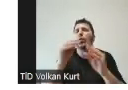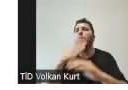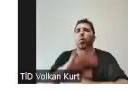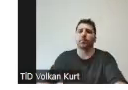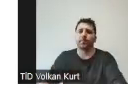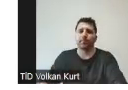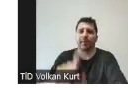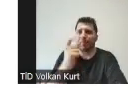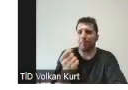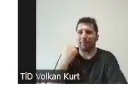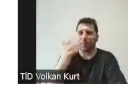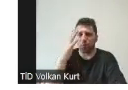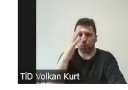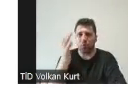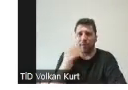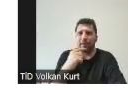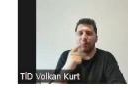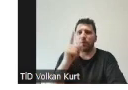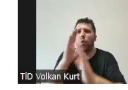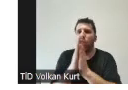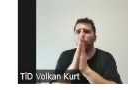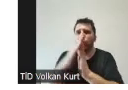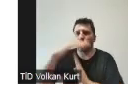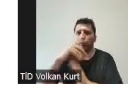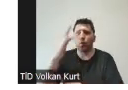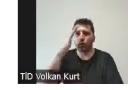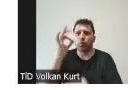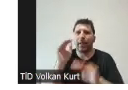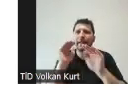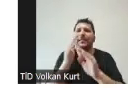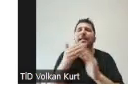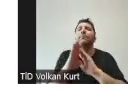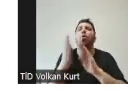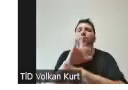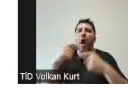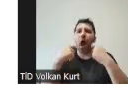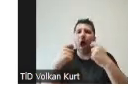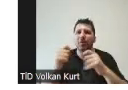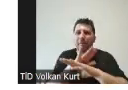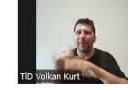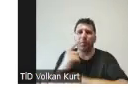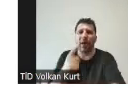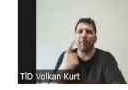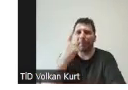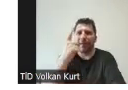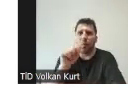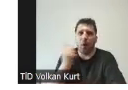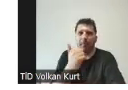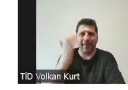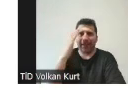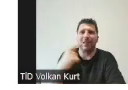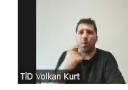Biraz önce uzman destek... Çok özür dilerim. Uzman desteğine geçmeden evvel harcamaları bitirirken şeyin altını çizebilir misin?